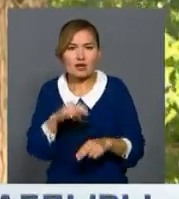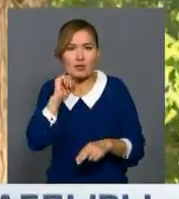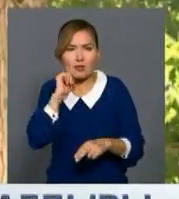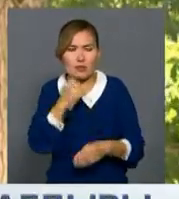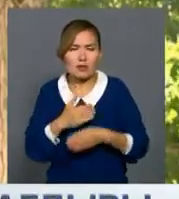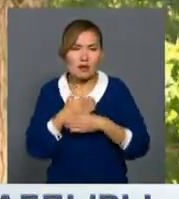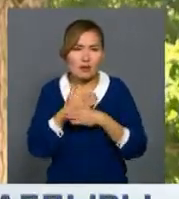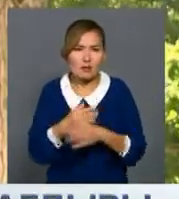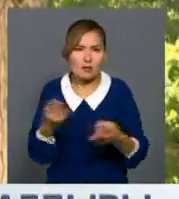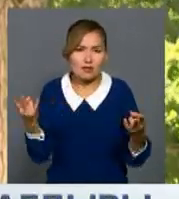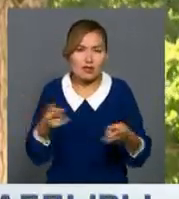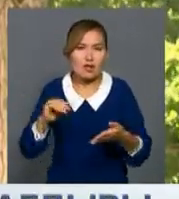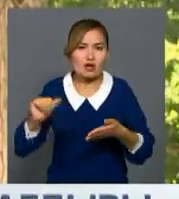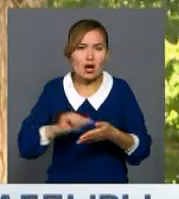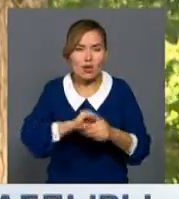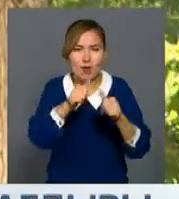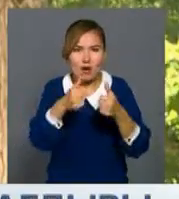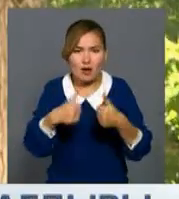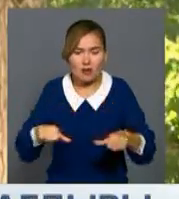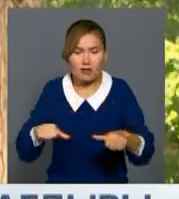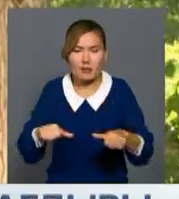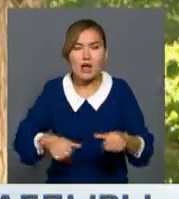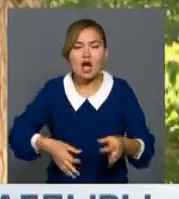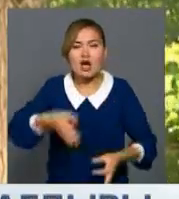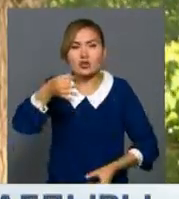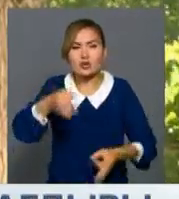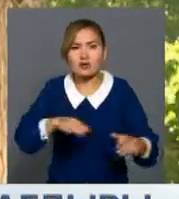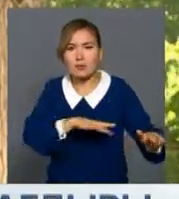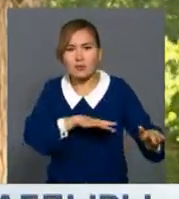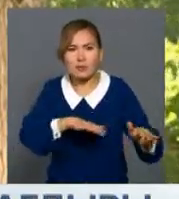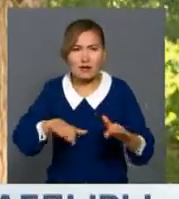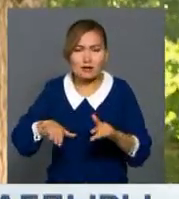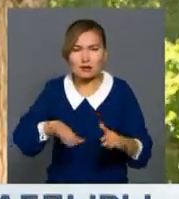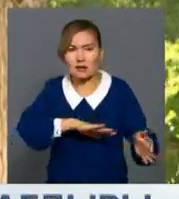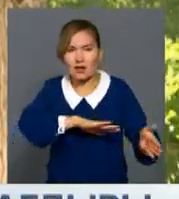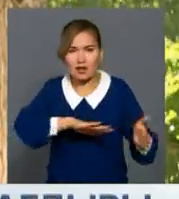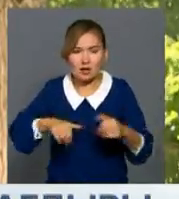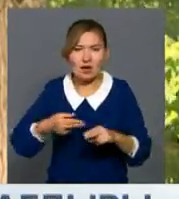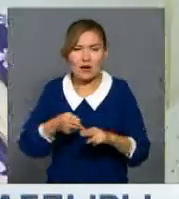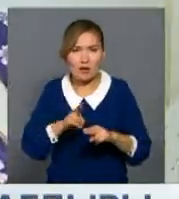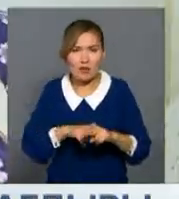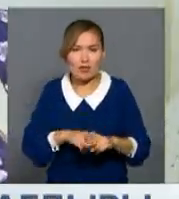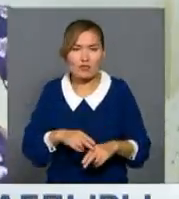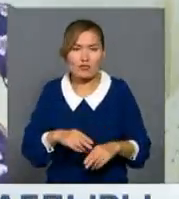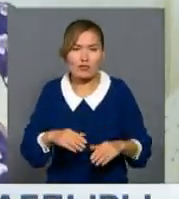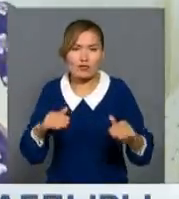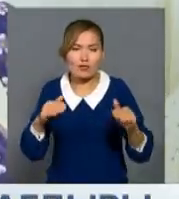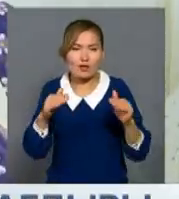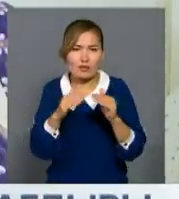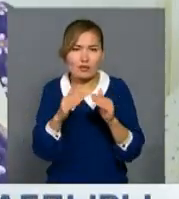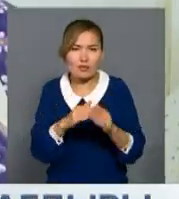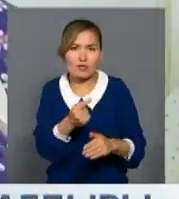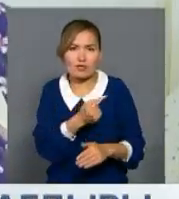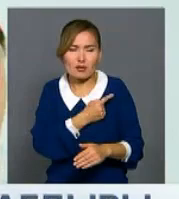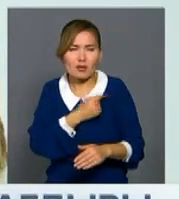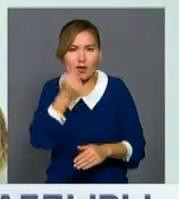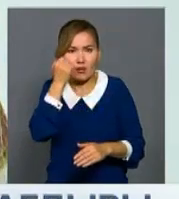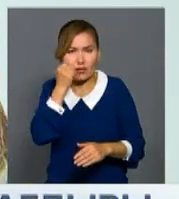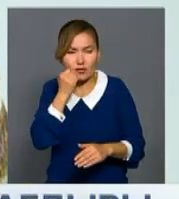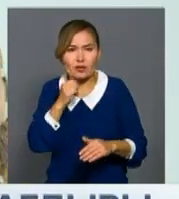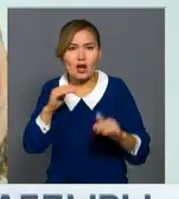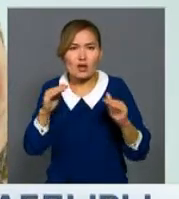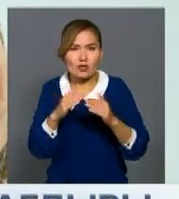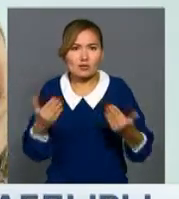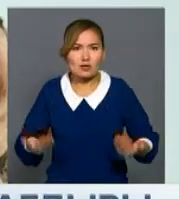тұралы. Сот процесін кейін, біз оны ұқысыны қарттар үйіне ұлналасыратын боламыз. Қазір Тамара Ажи соттың шешімін